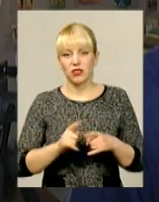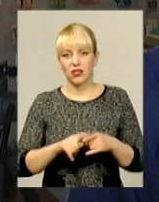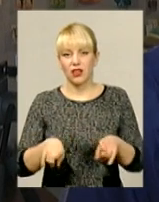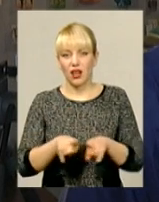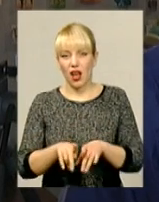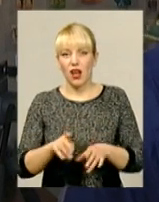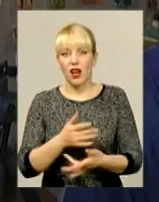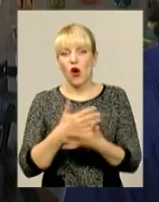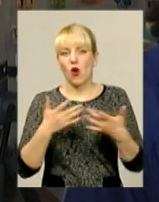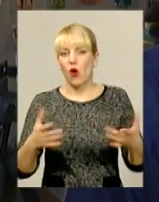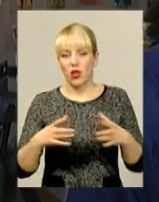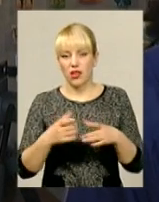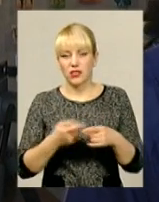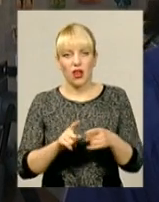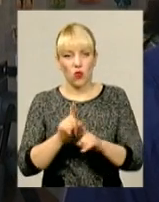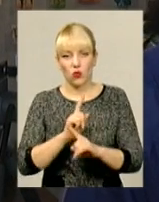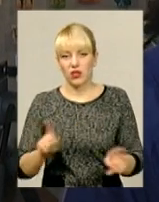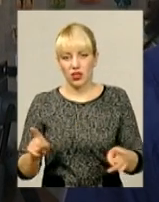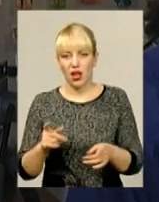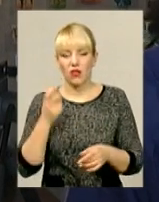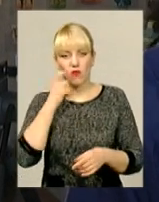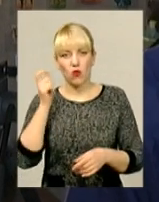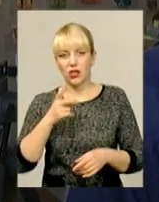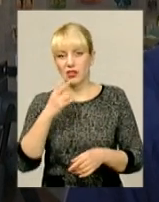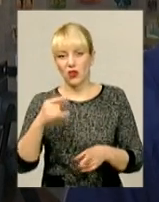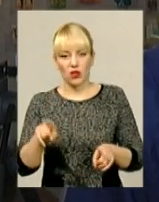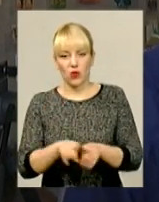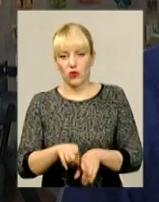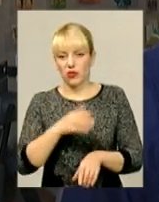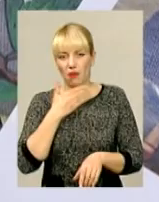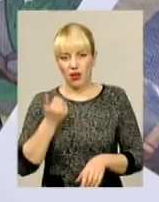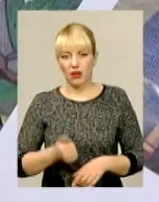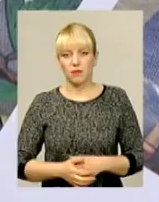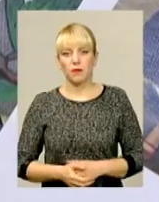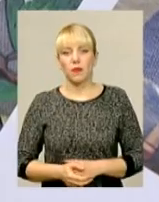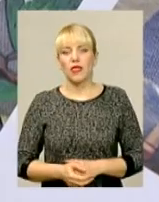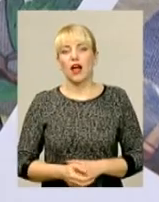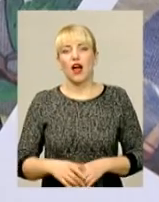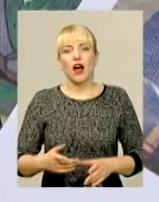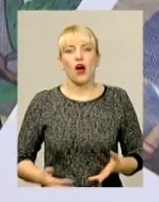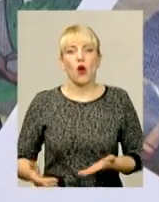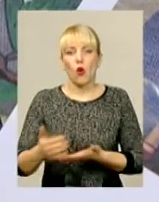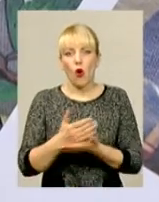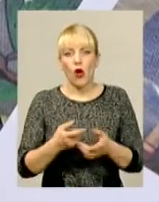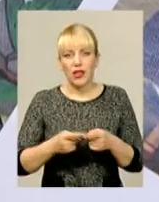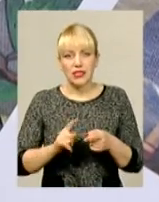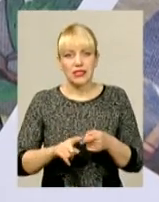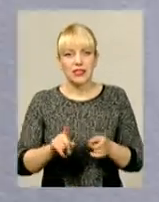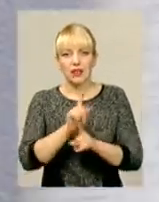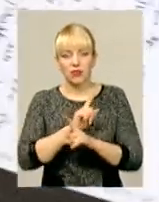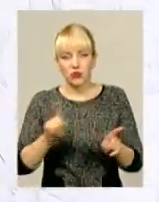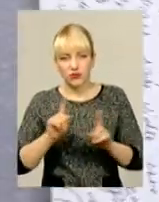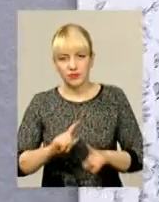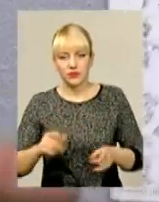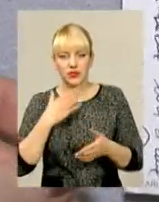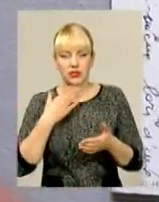колекція, унікальна, я думаю, в Україні жодної такої немає кількості. Колекція Афіний справді вражає строкатим